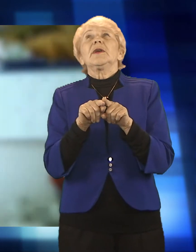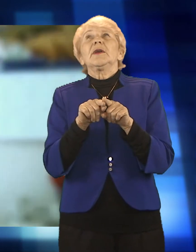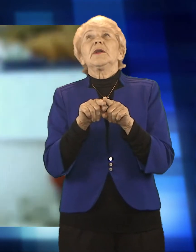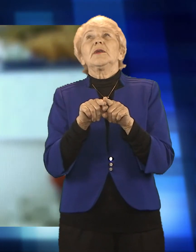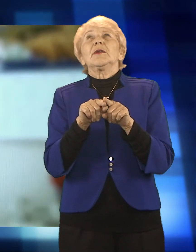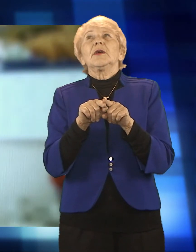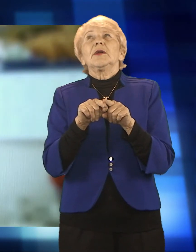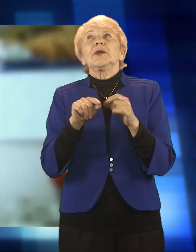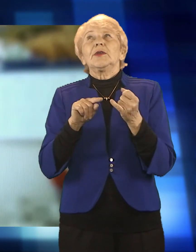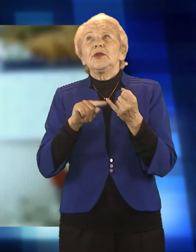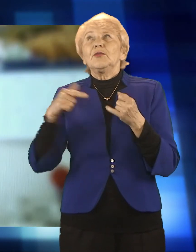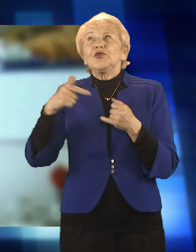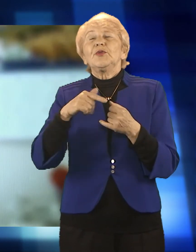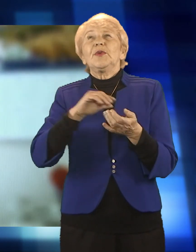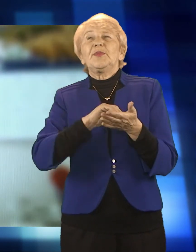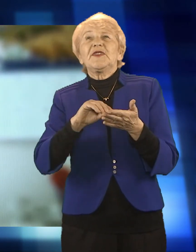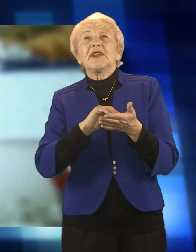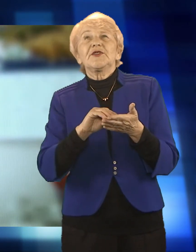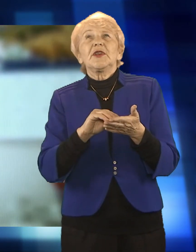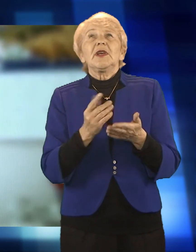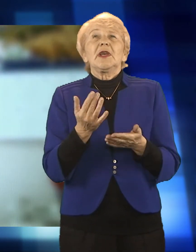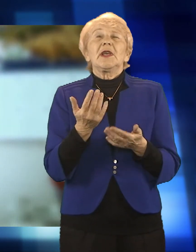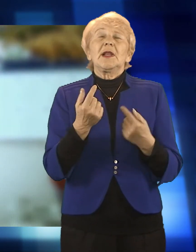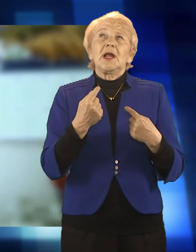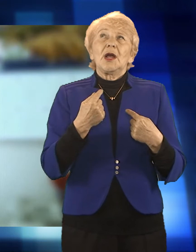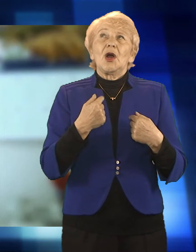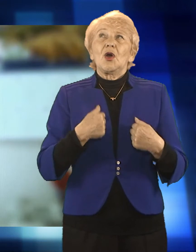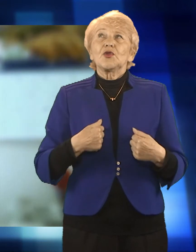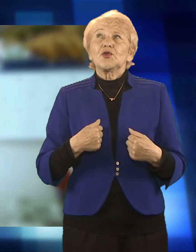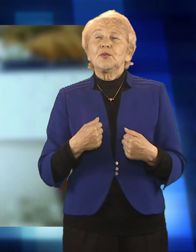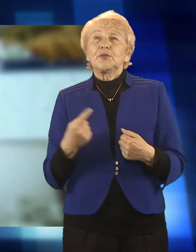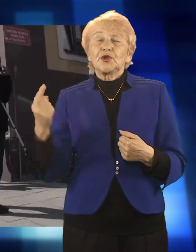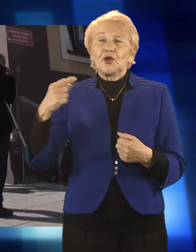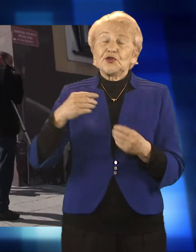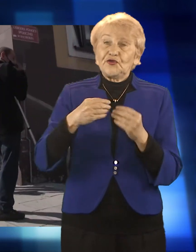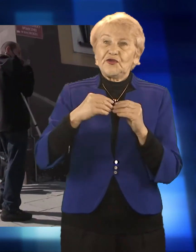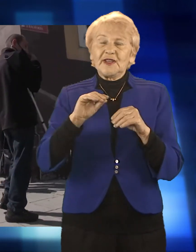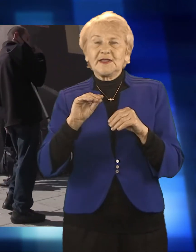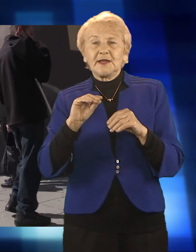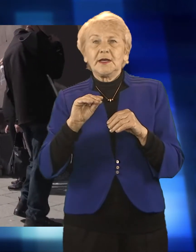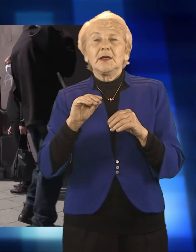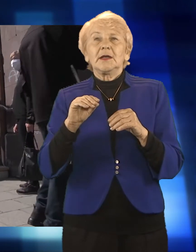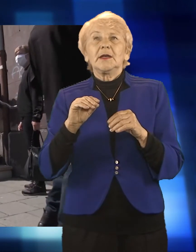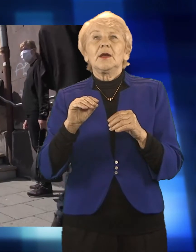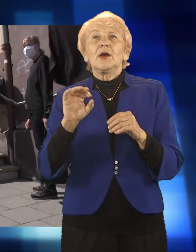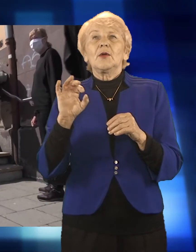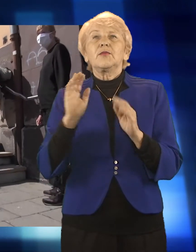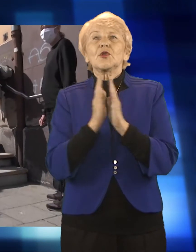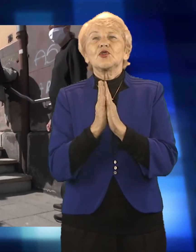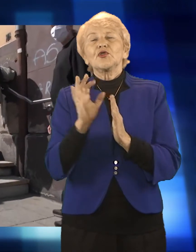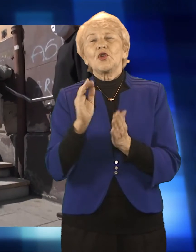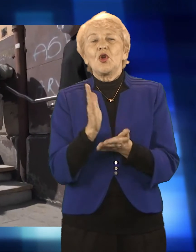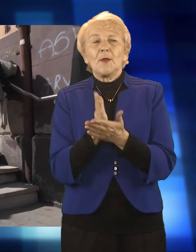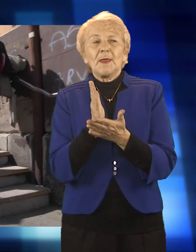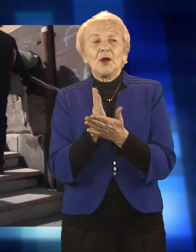epidemiologicznego, a potem stanem epidemii zgłosiły się do Ośrodka o pomoc. A jest ich niemało, bo około